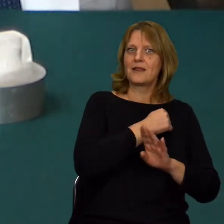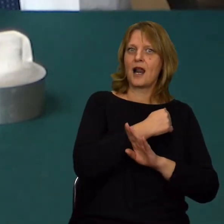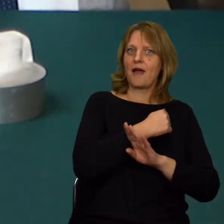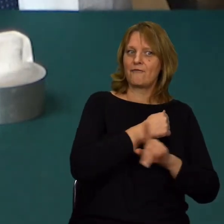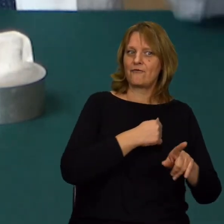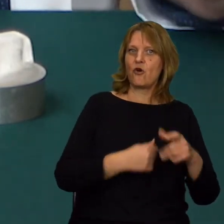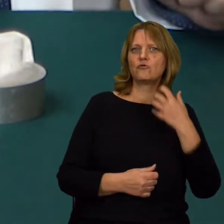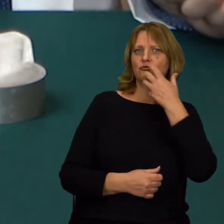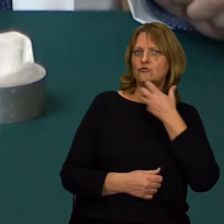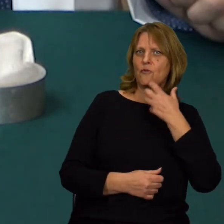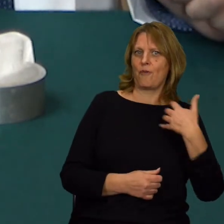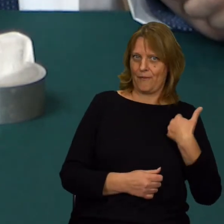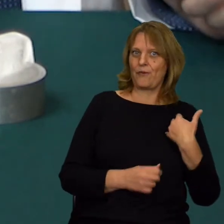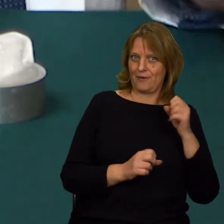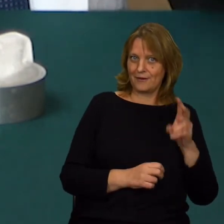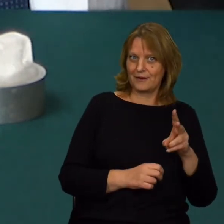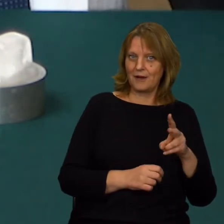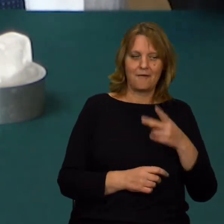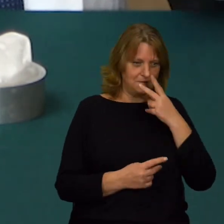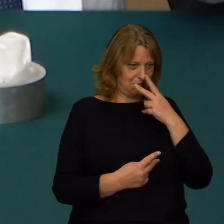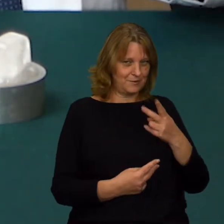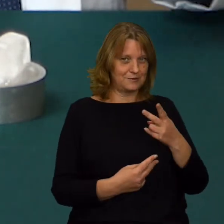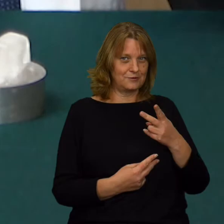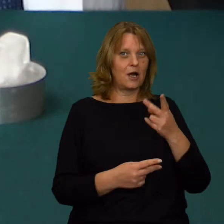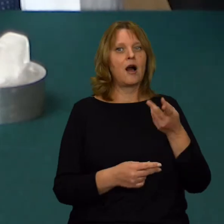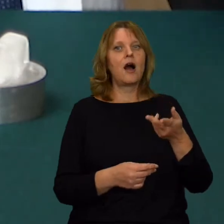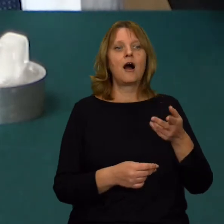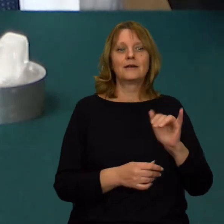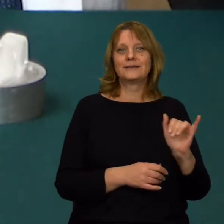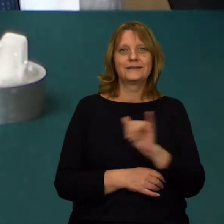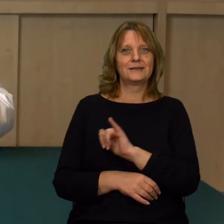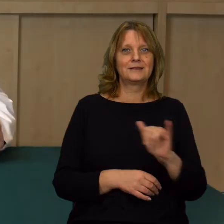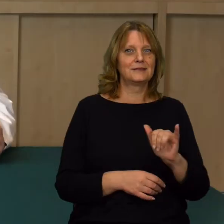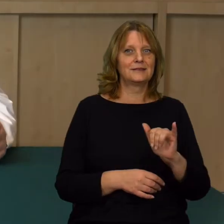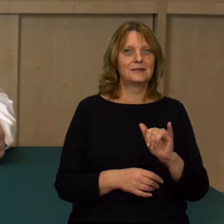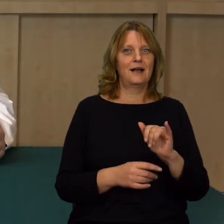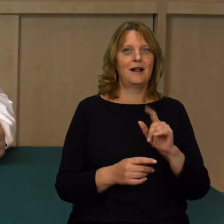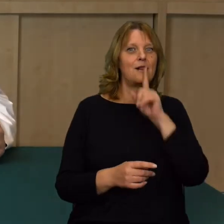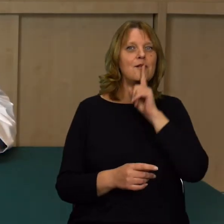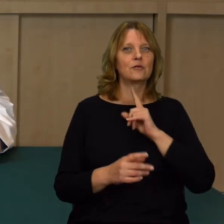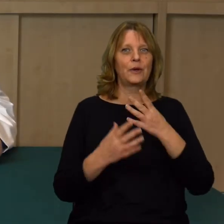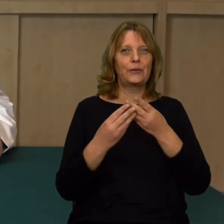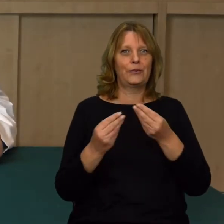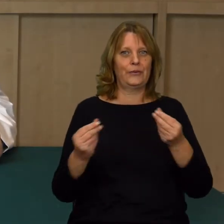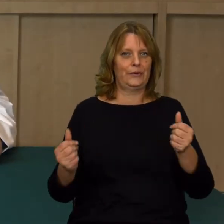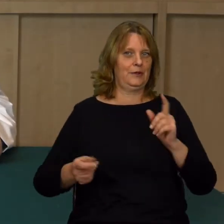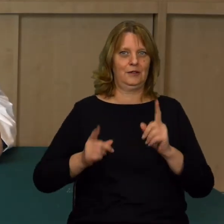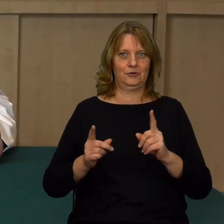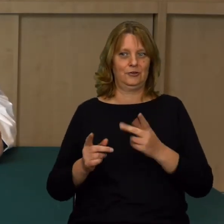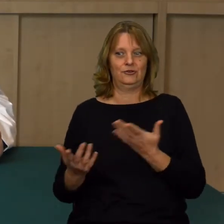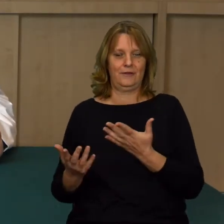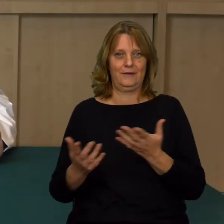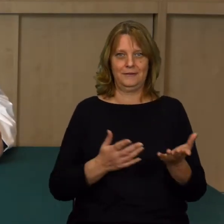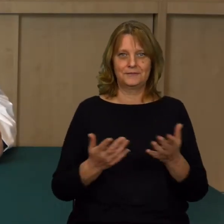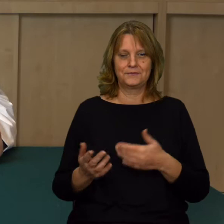było cieplejsze. Więc sprawdźmy, która kostka lodu roztopi się szybciej.